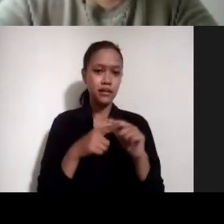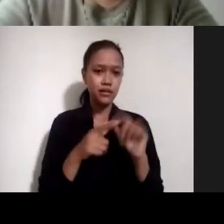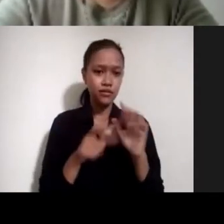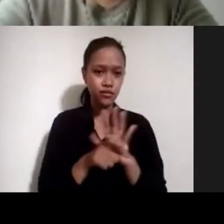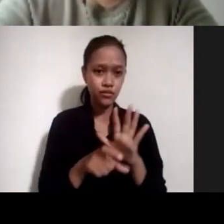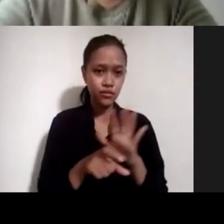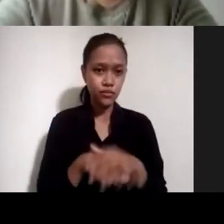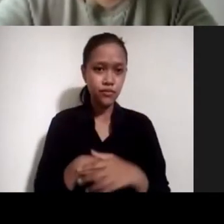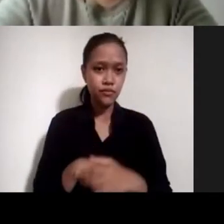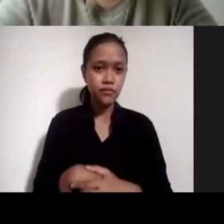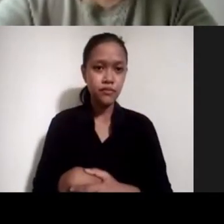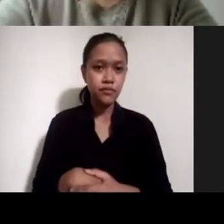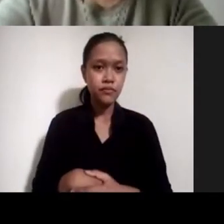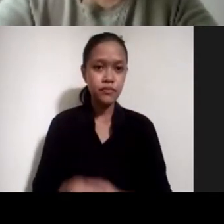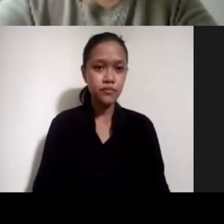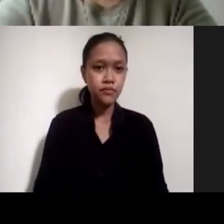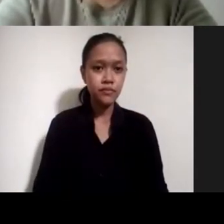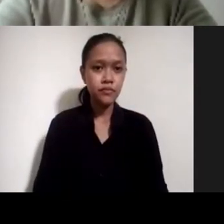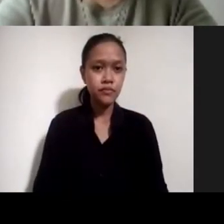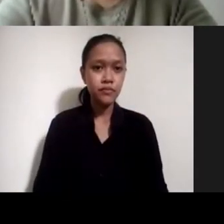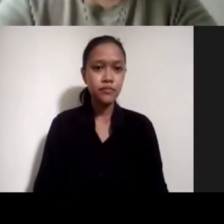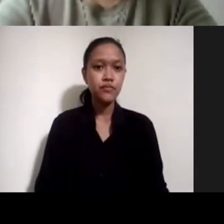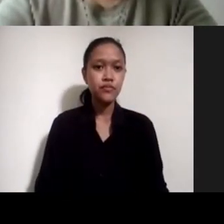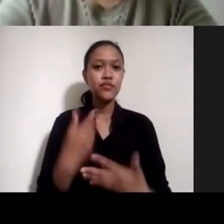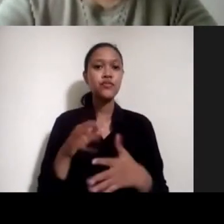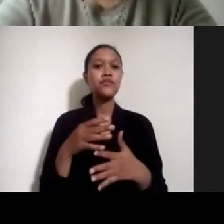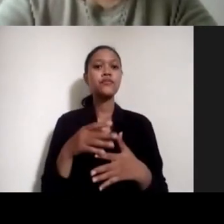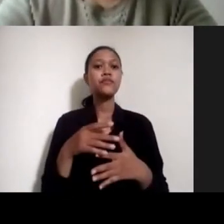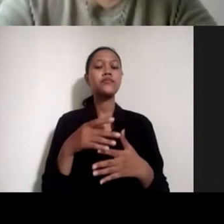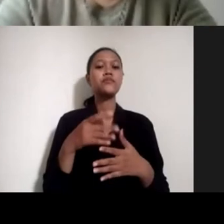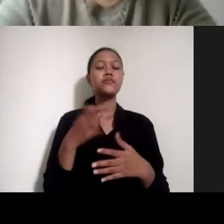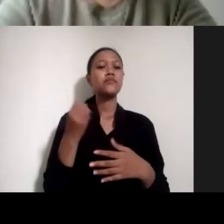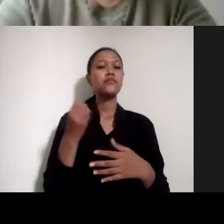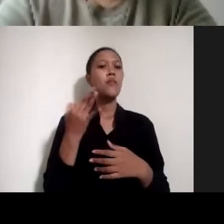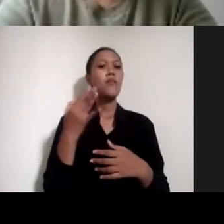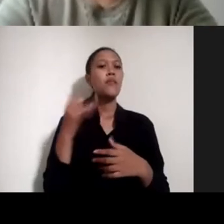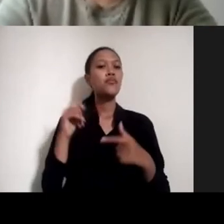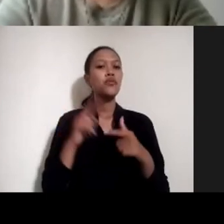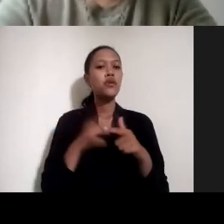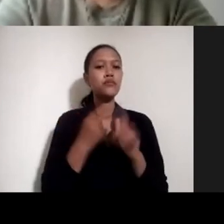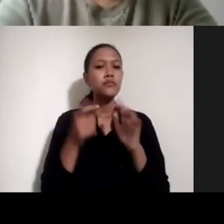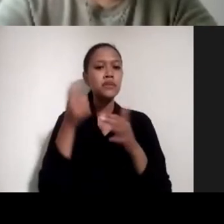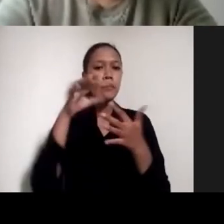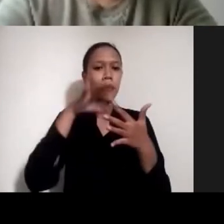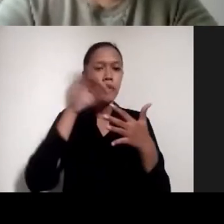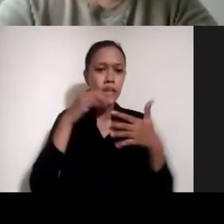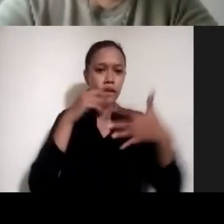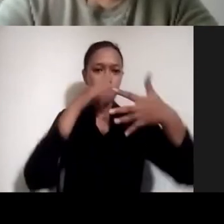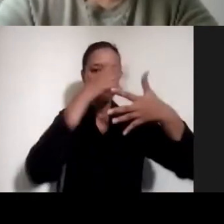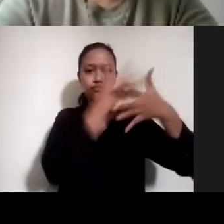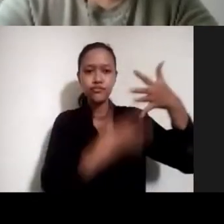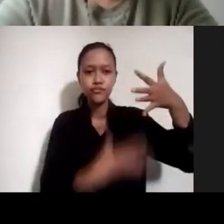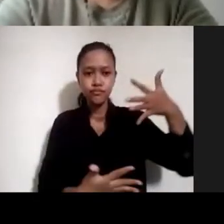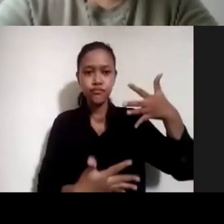Oke. Sudah berapa bulannya aku bekerja sebagai kurir di, kita bisa pilih nih perusahaannya di mana saja.